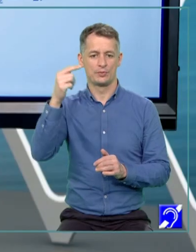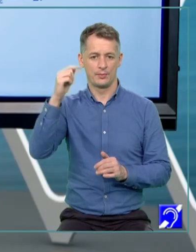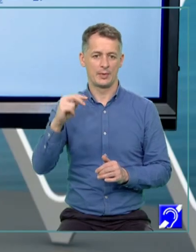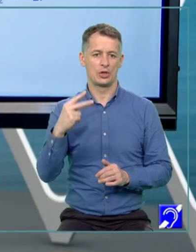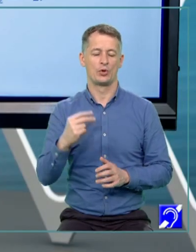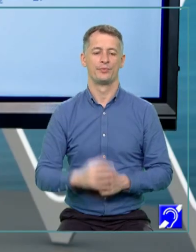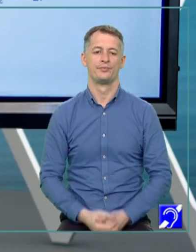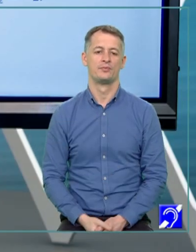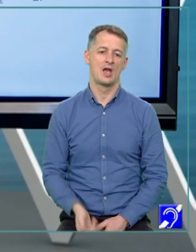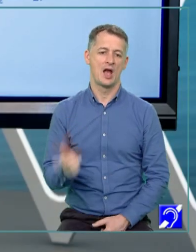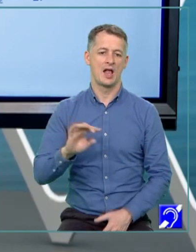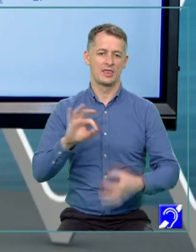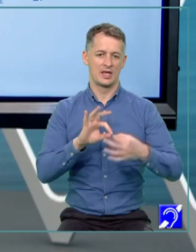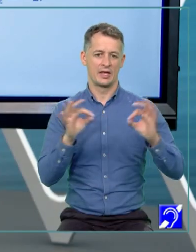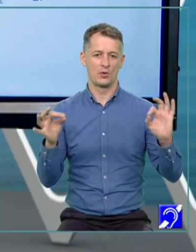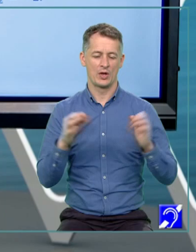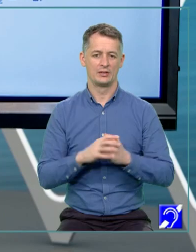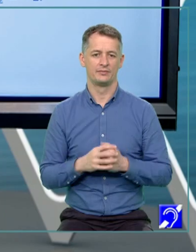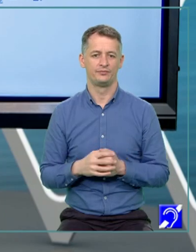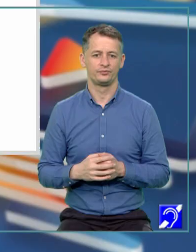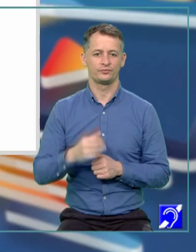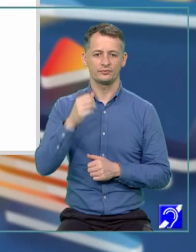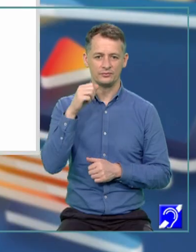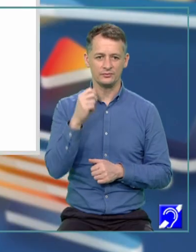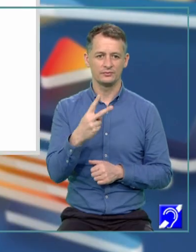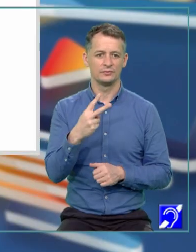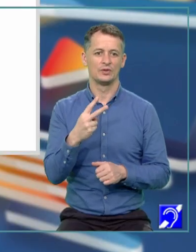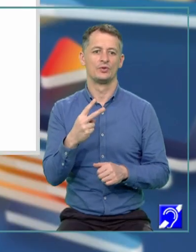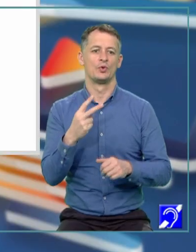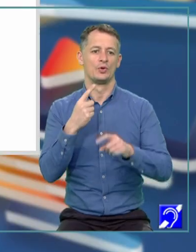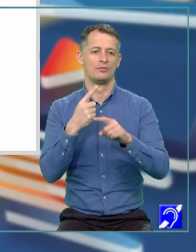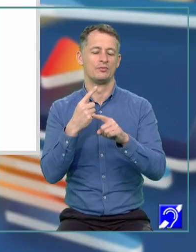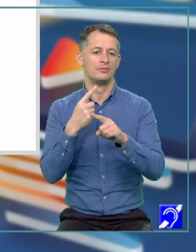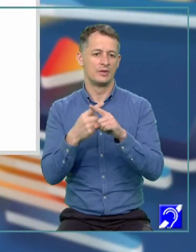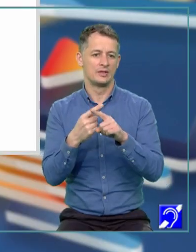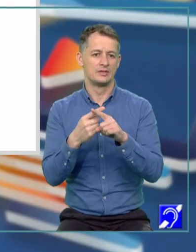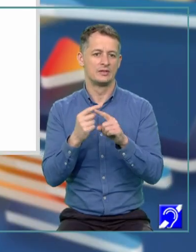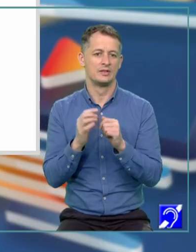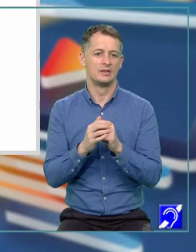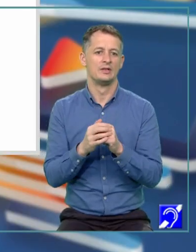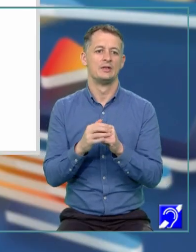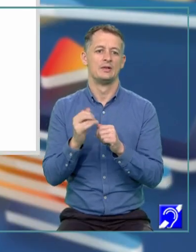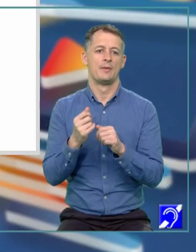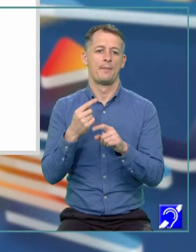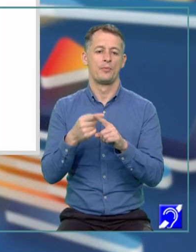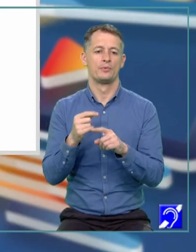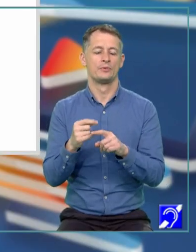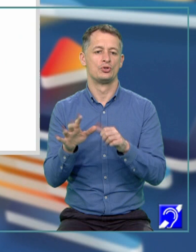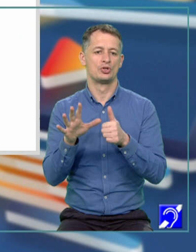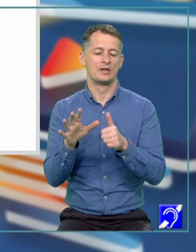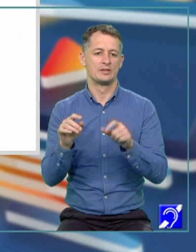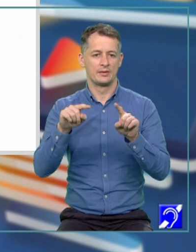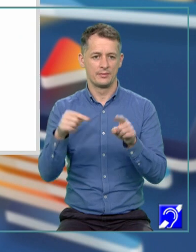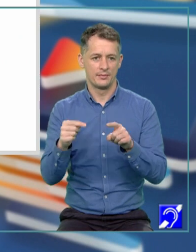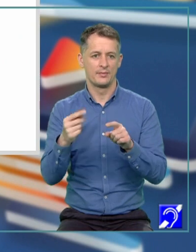Mergem la o altă ecuație, 2X plus 6 totul la pătrat minus 4 este egal cu 0. Pentru această ecuație propunem două